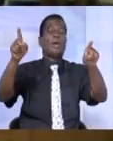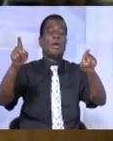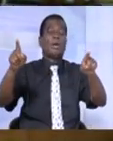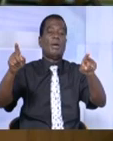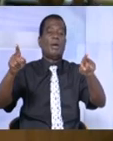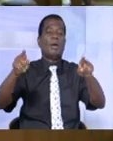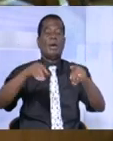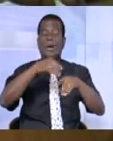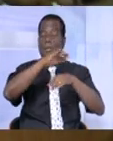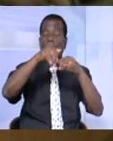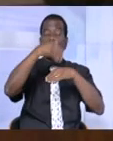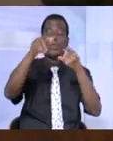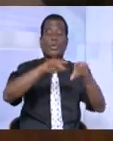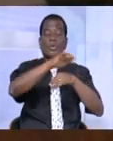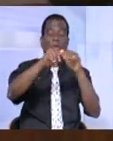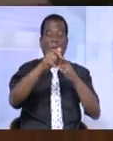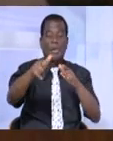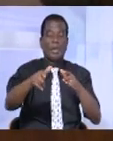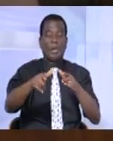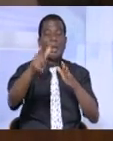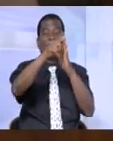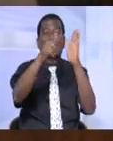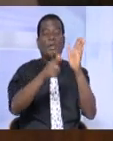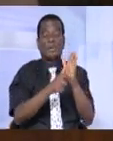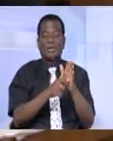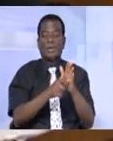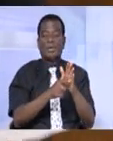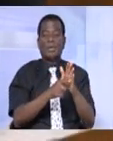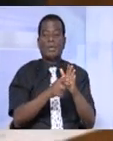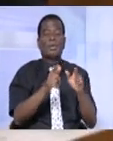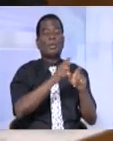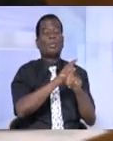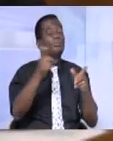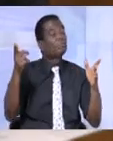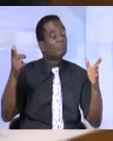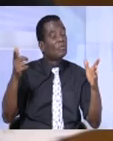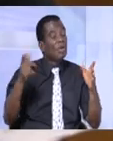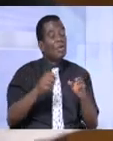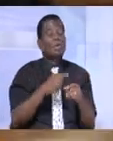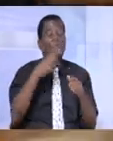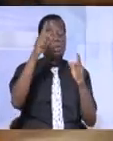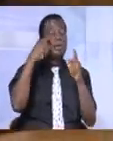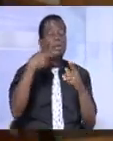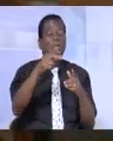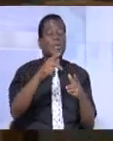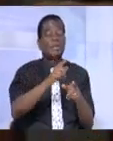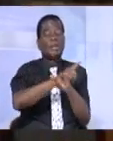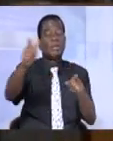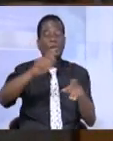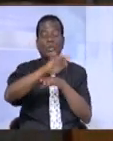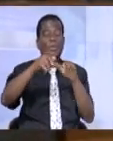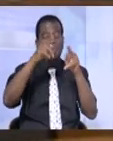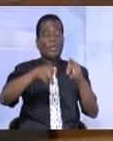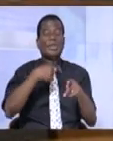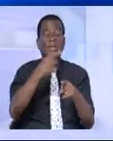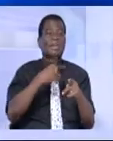en marge de cette disposition, la loi prévoit la relaxation de repentis qui collabore avec les autorités pour retracer les gangs guilladistes.